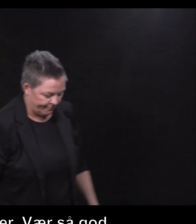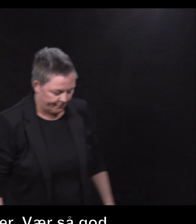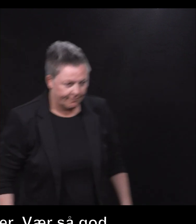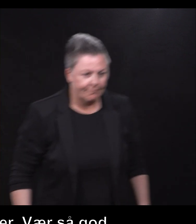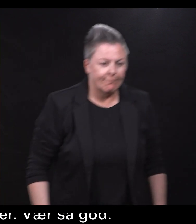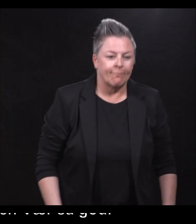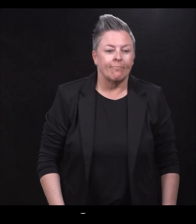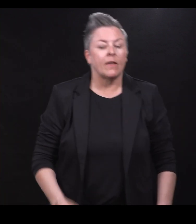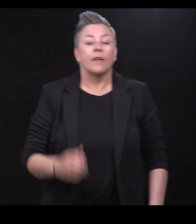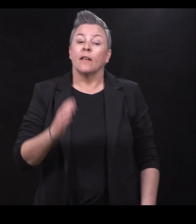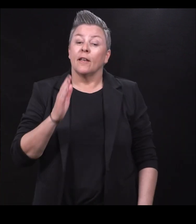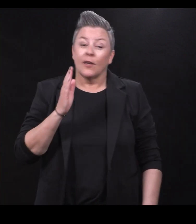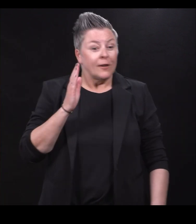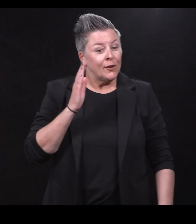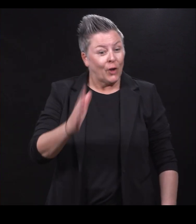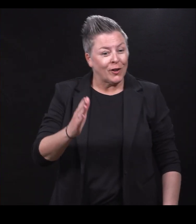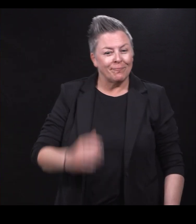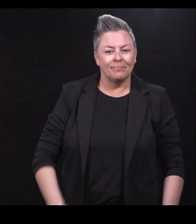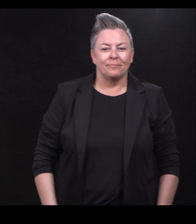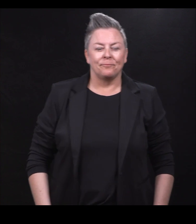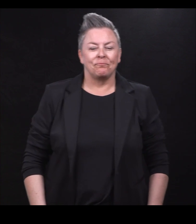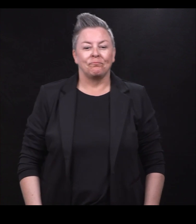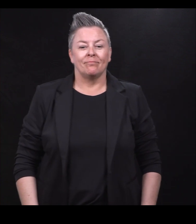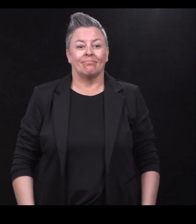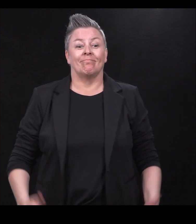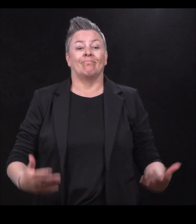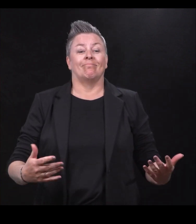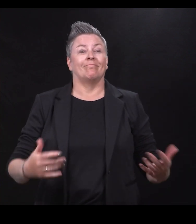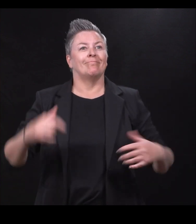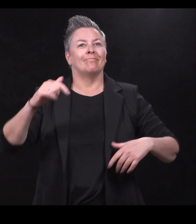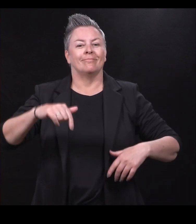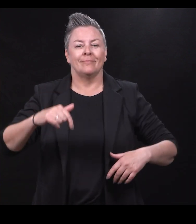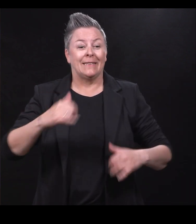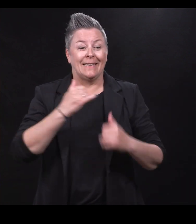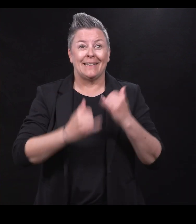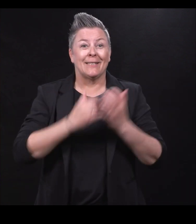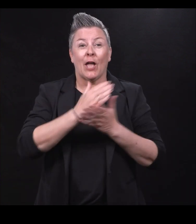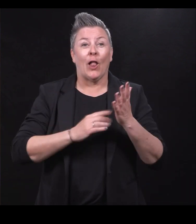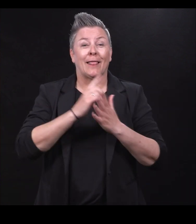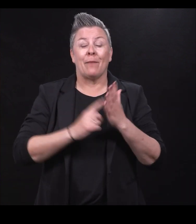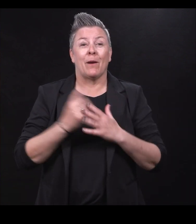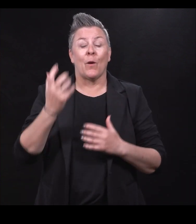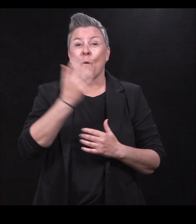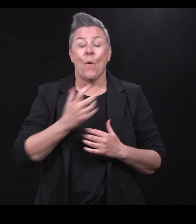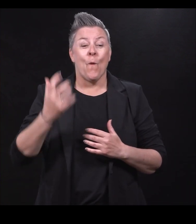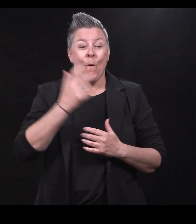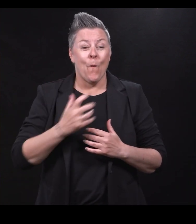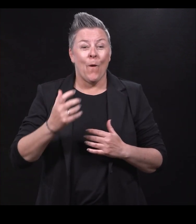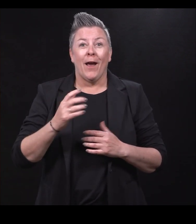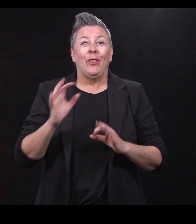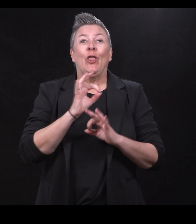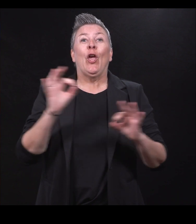Takk skal du ha. Dette har vært en, jeg vil ha vært den siste halvtimen, en fantastisk, en nydelig halvtimme.